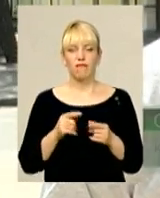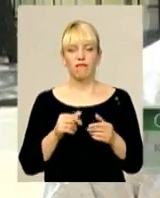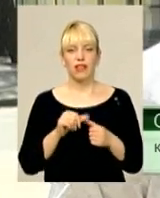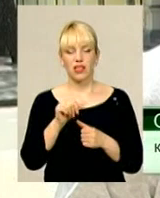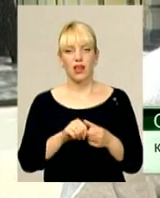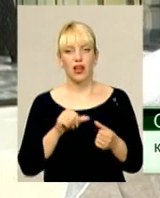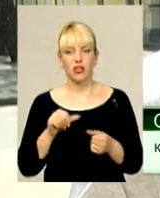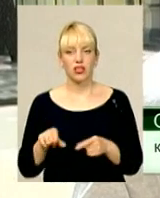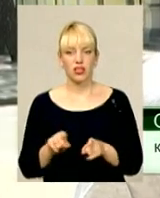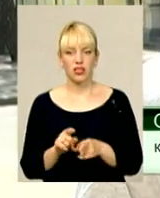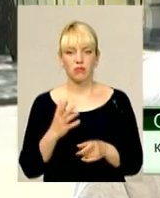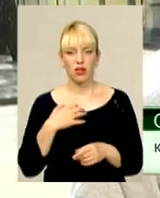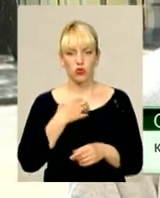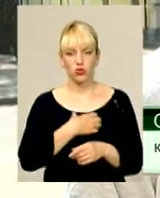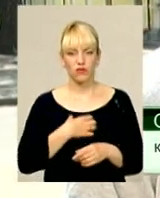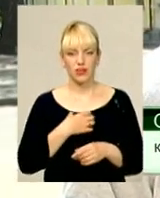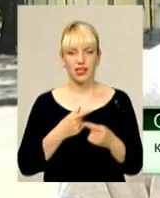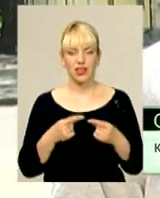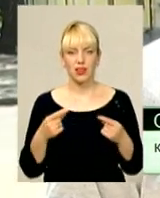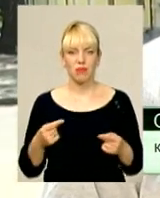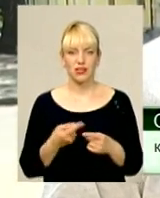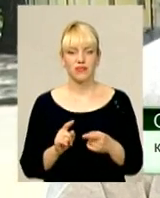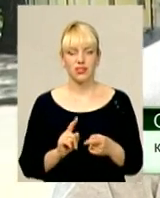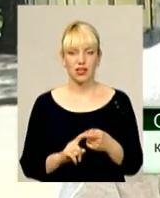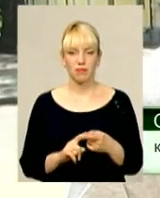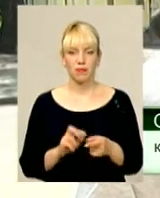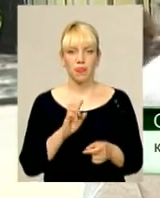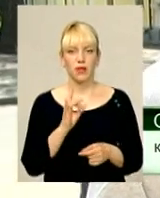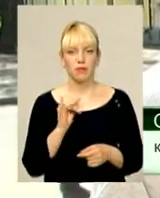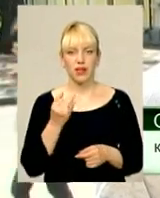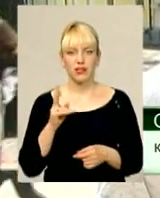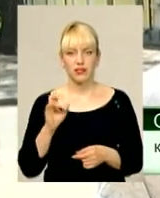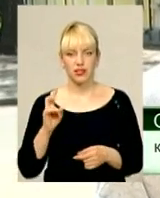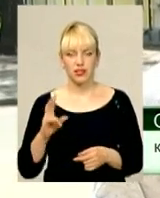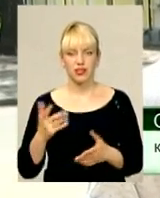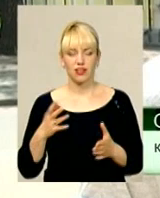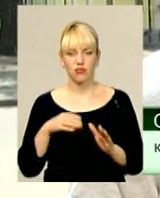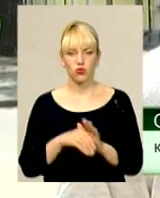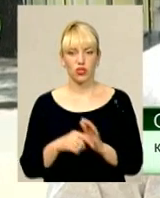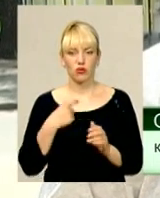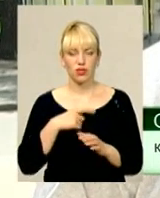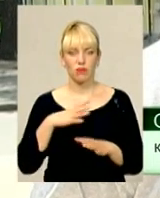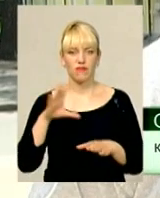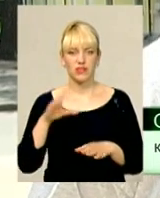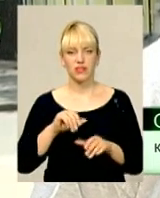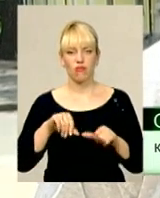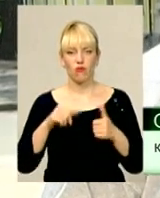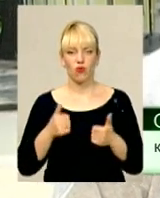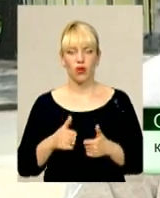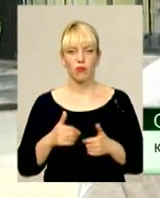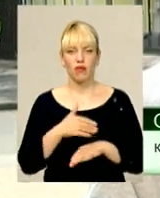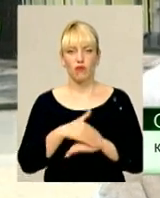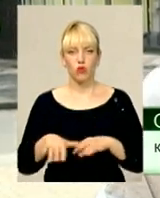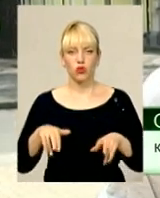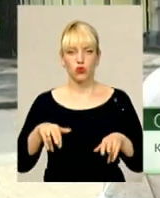такі п'ять основних елементів. Це брейкінг, який включає в себе усі форми вуличного танцю, це хіп